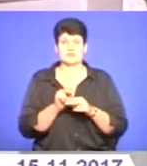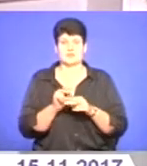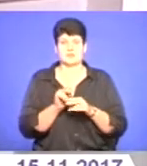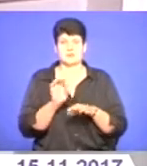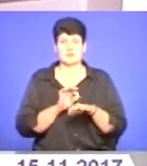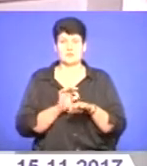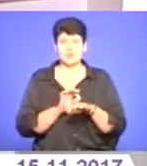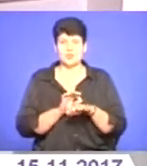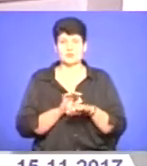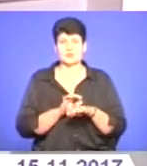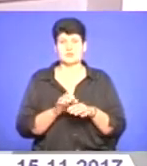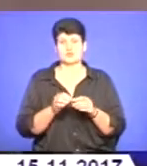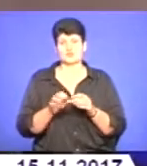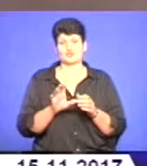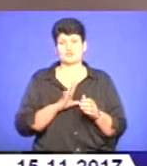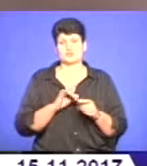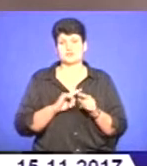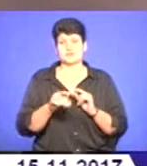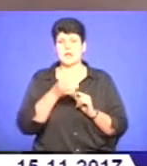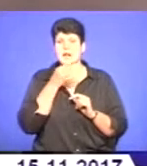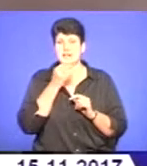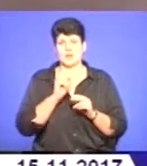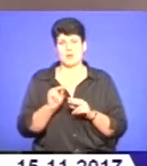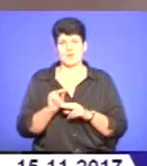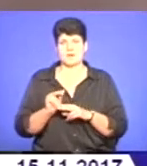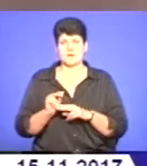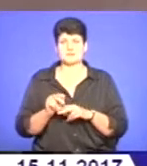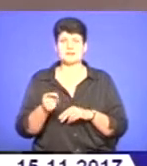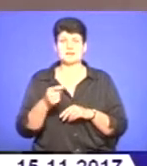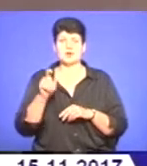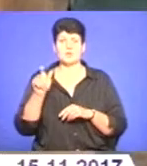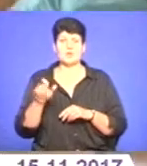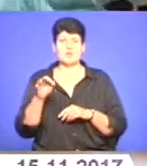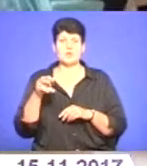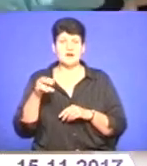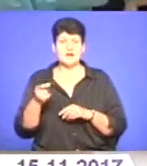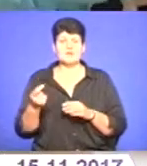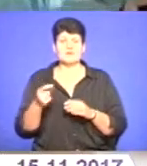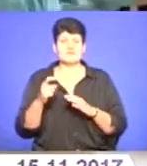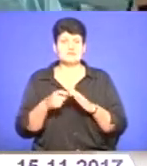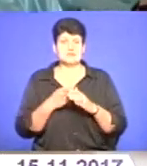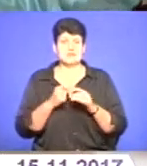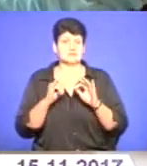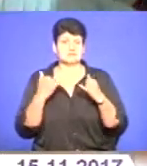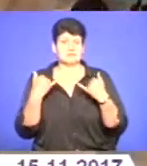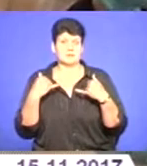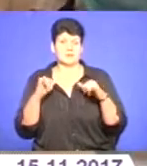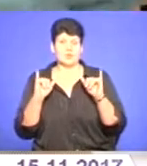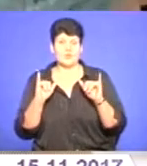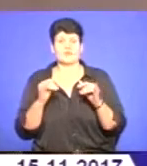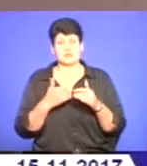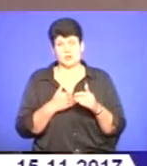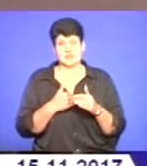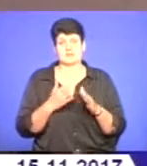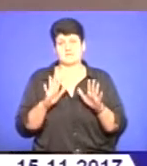розпочати раннє лікування. Тернополянка Ольга про акцію дізналася випадково, втім також вирішила перевіритися. Каже, що